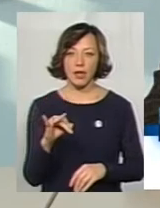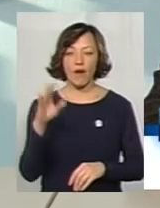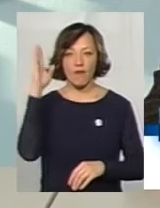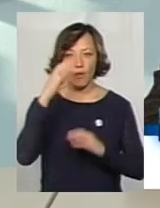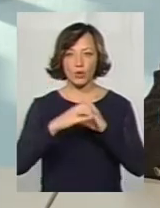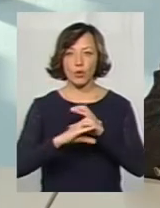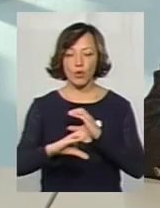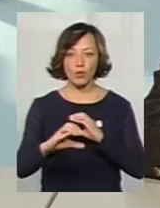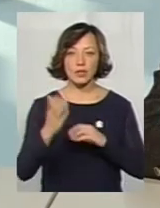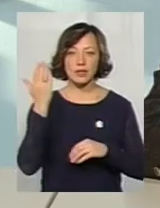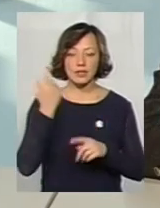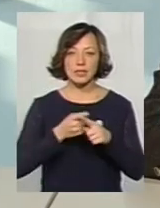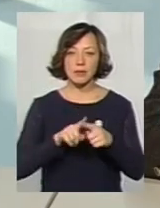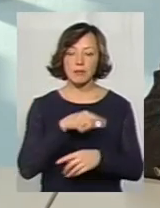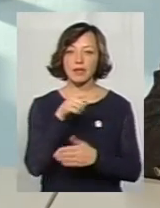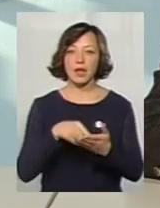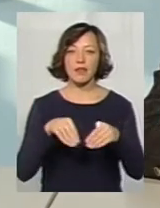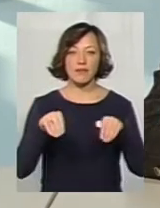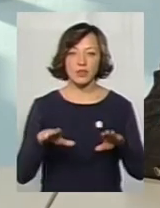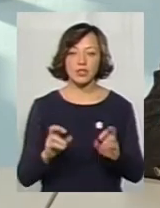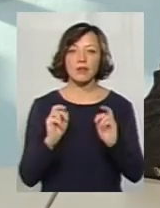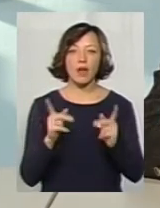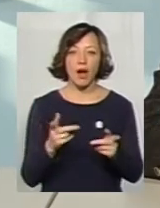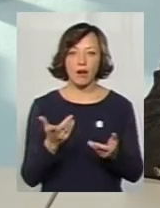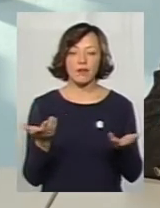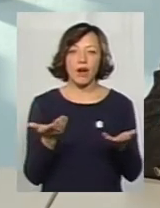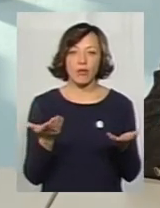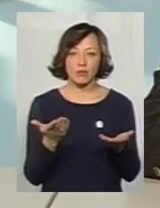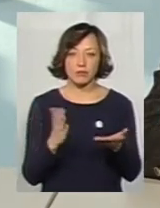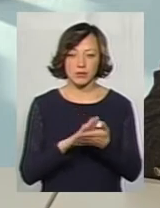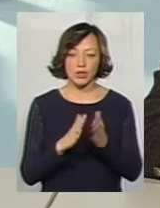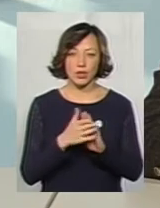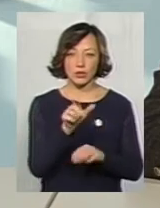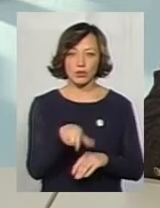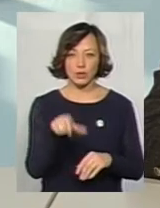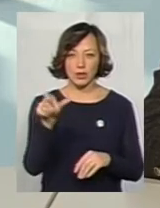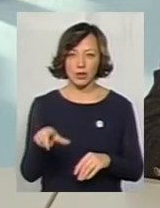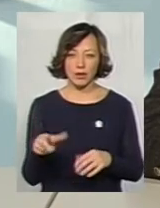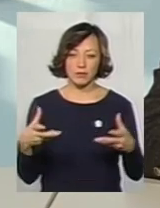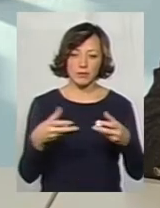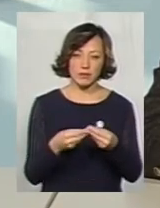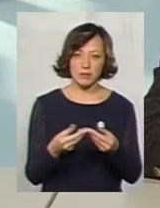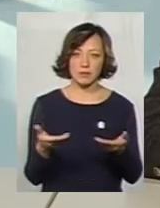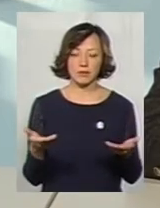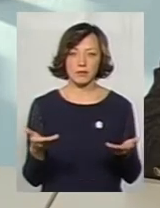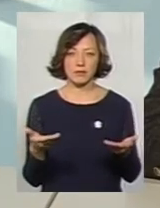Коли це, можливо, це питання вирішитися, і як, в якій концесії громадяни і місто